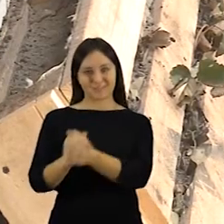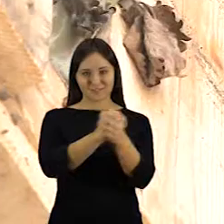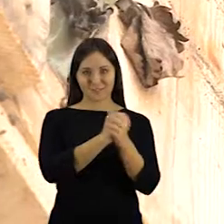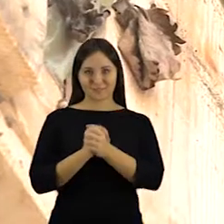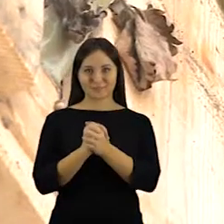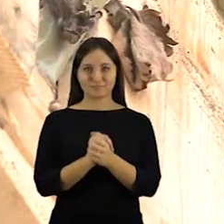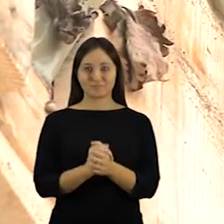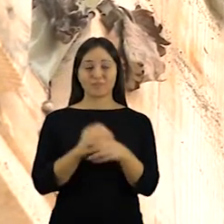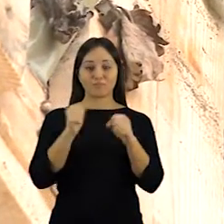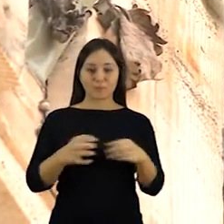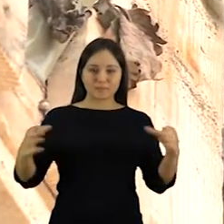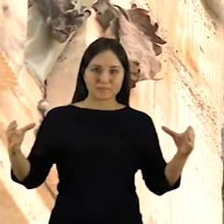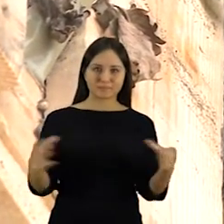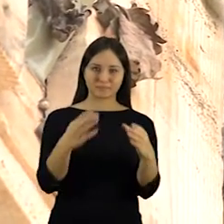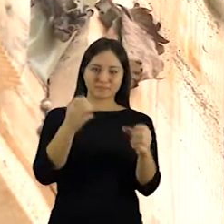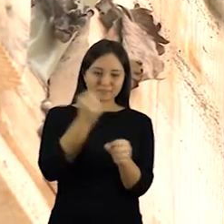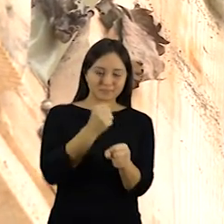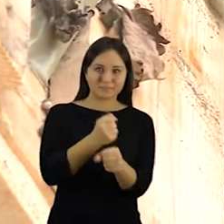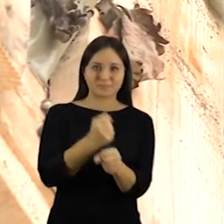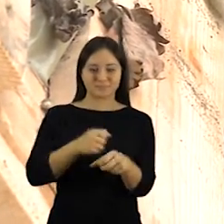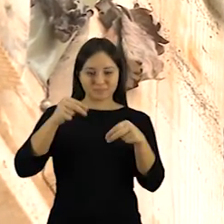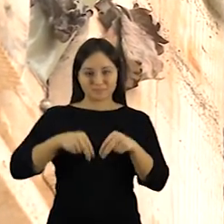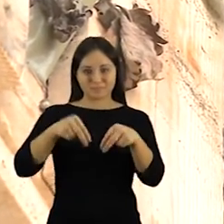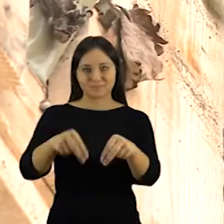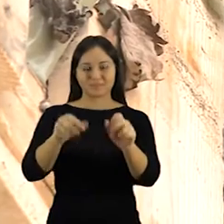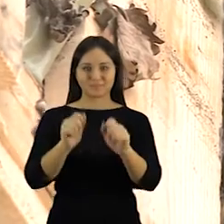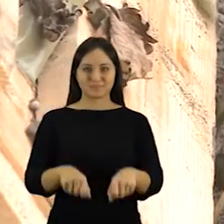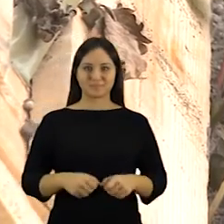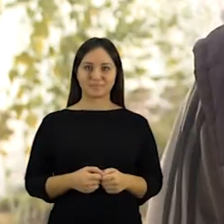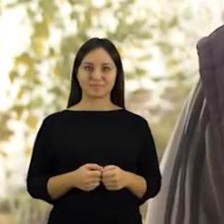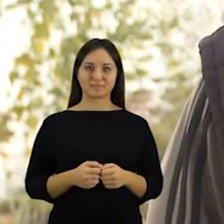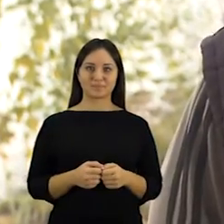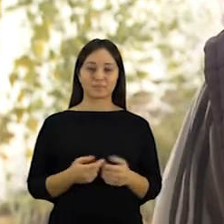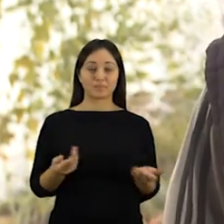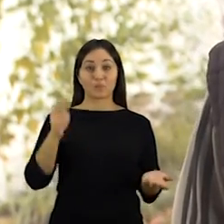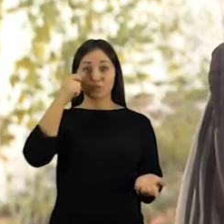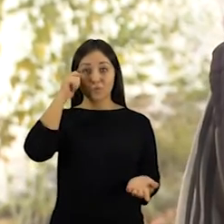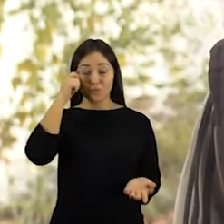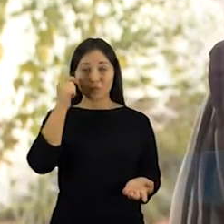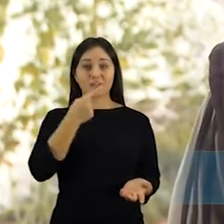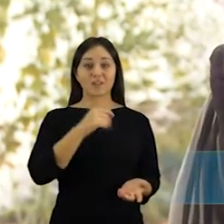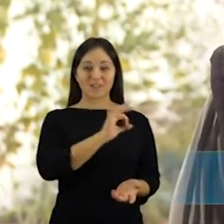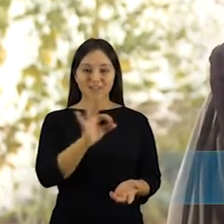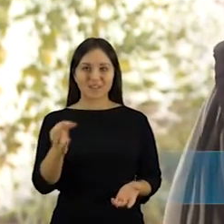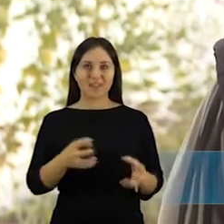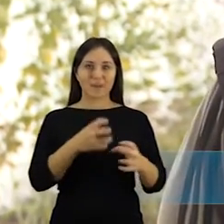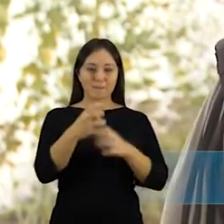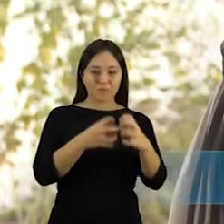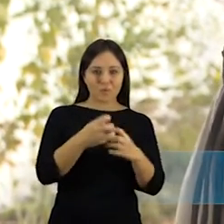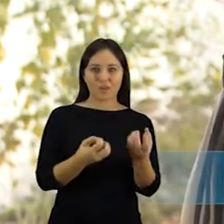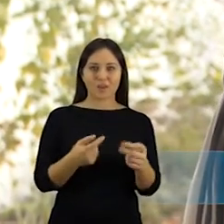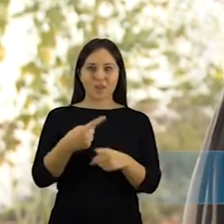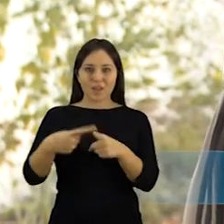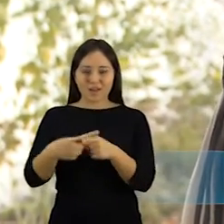draugiškai. Tad ir žemė rankas kišo visi ir gerybės dalyjusi be pykčio. Ir svagūnai, ir dykėliai, burūkėliai, krapai,